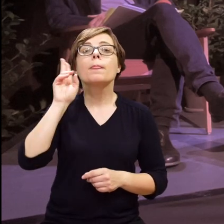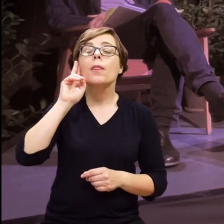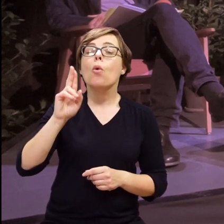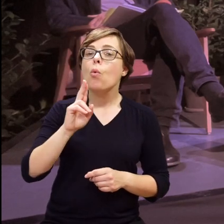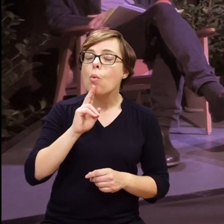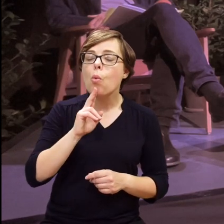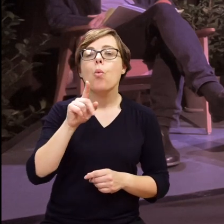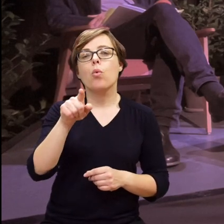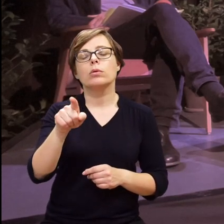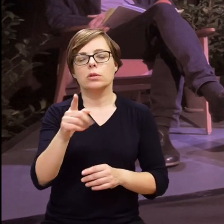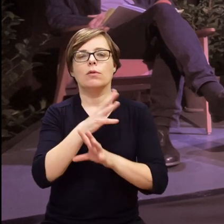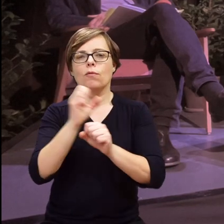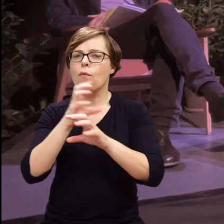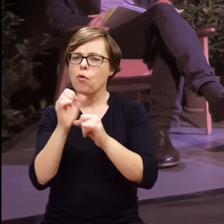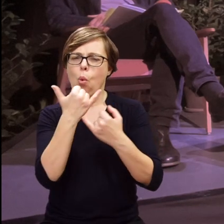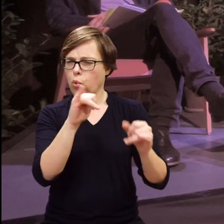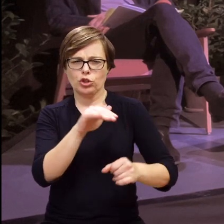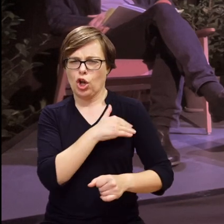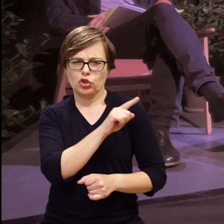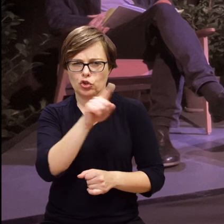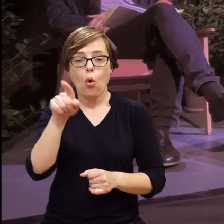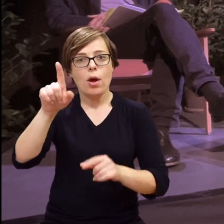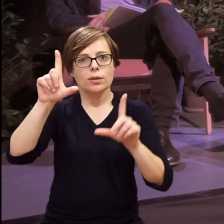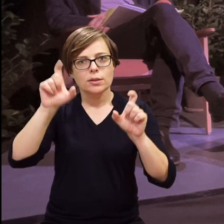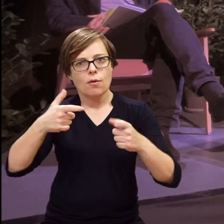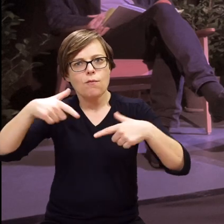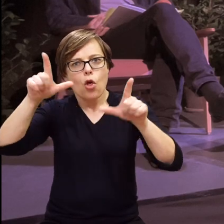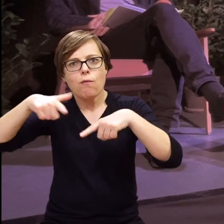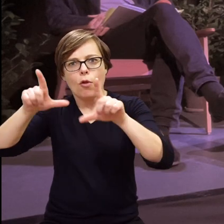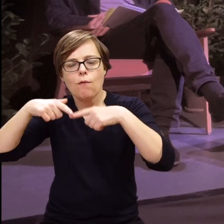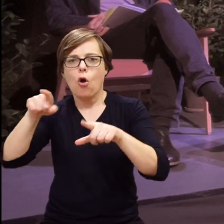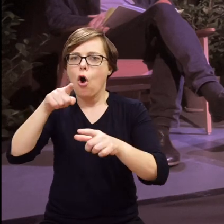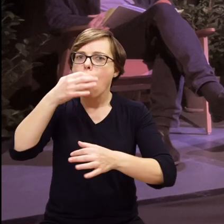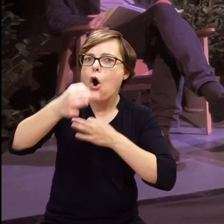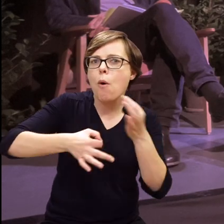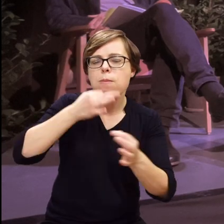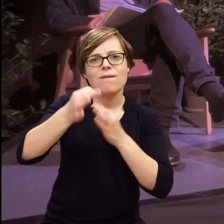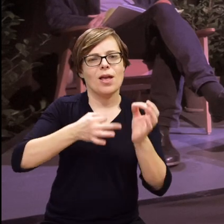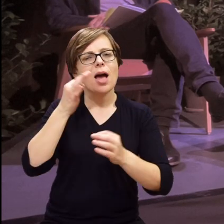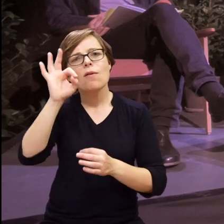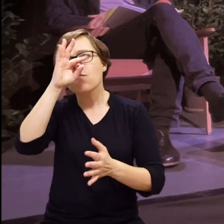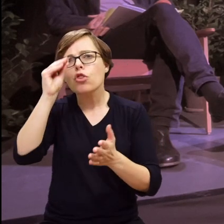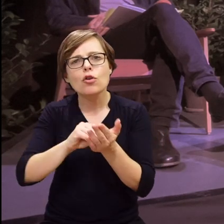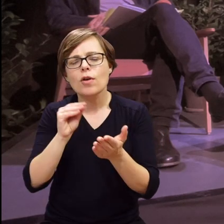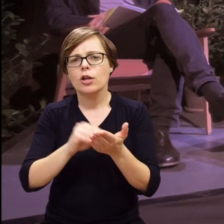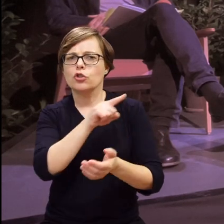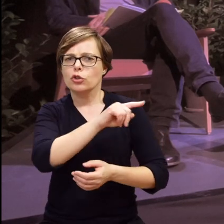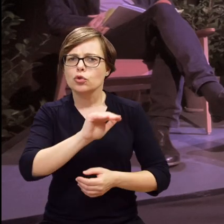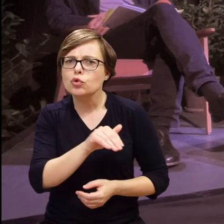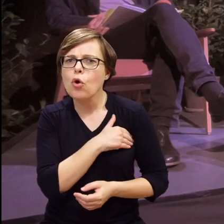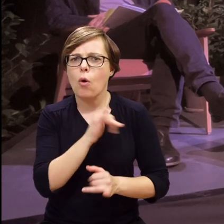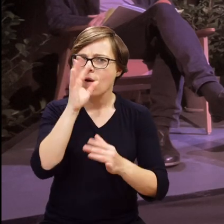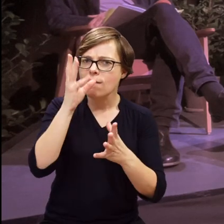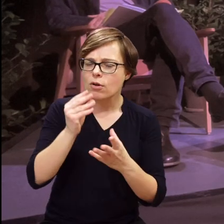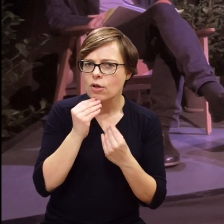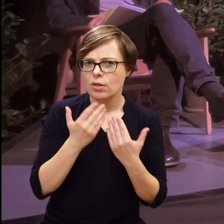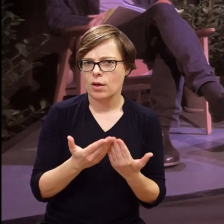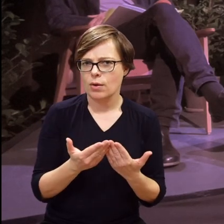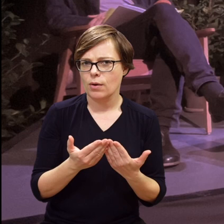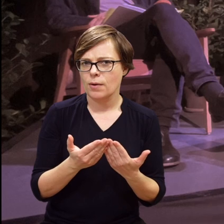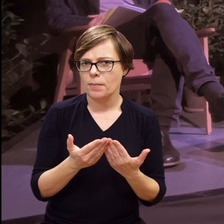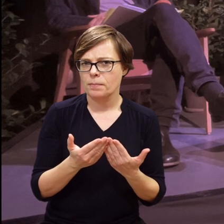głusi absolwenci różnych szkół zaczęli nagrywać vlogi, gdzie opowiadali właśnie w PJM o swoich doświadczeniach ze szkół